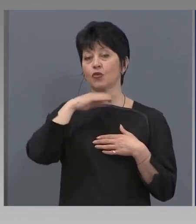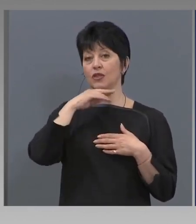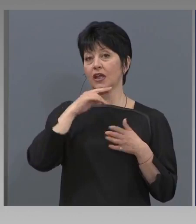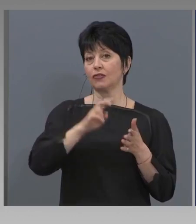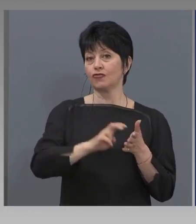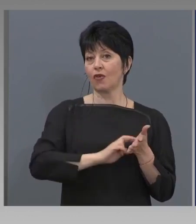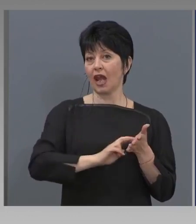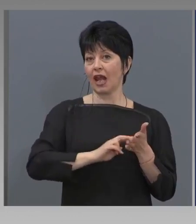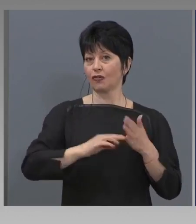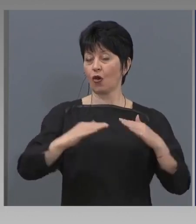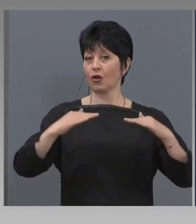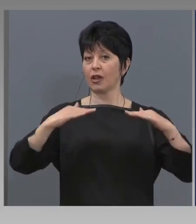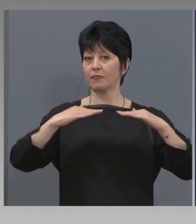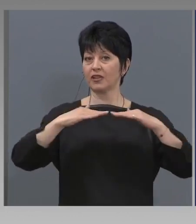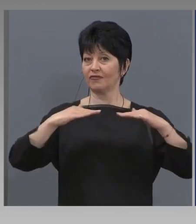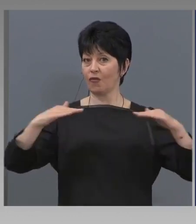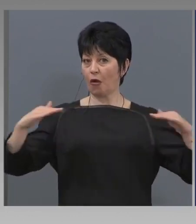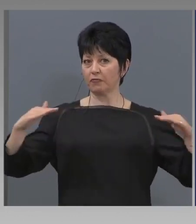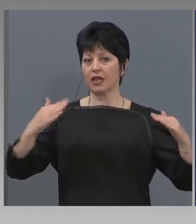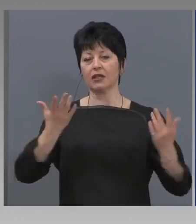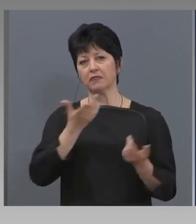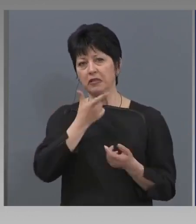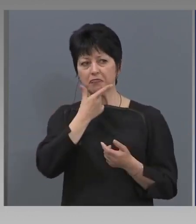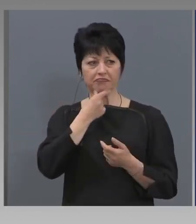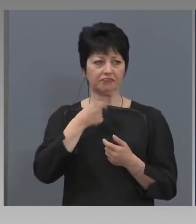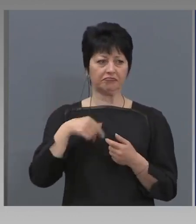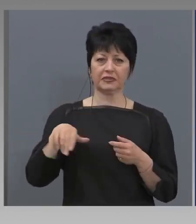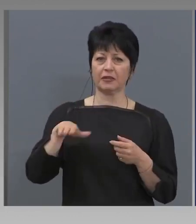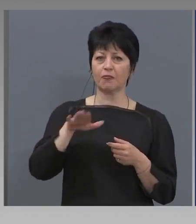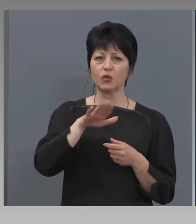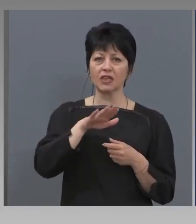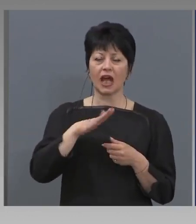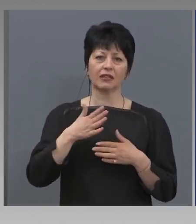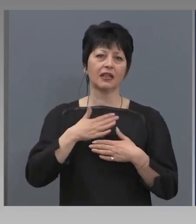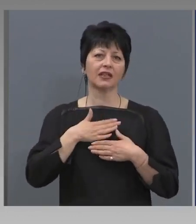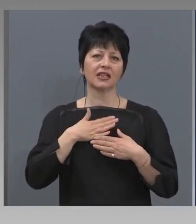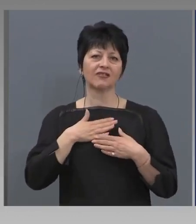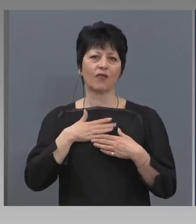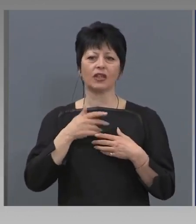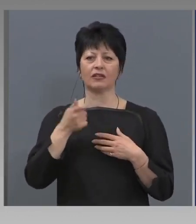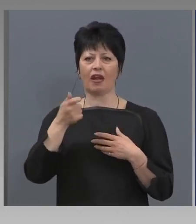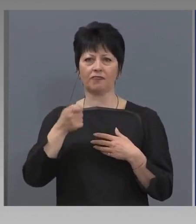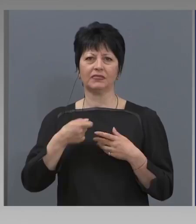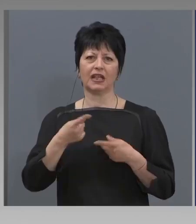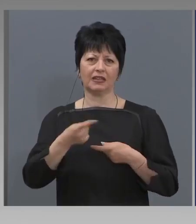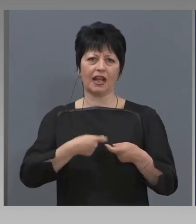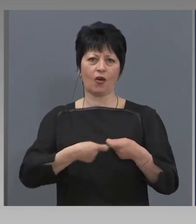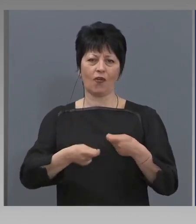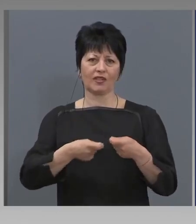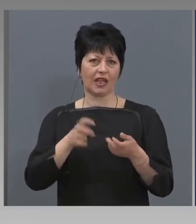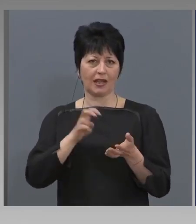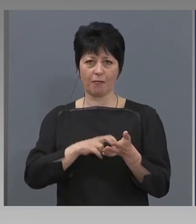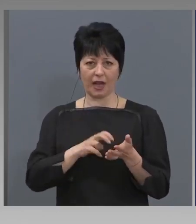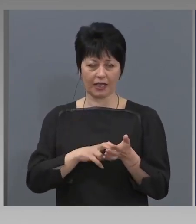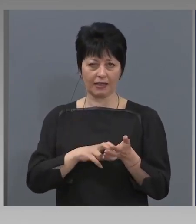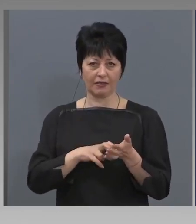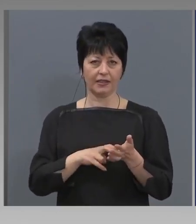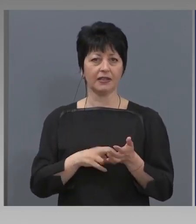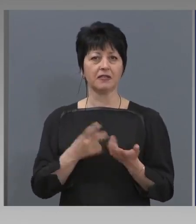познати на своите кредитори, тоест на търговските банки. Така че,